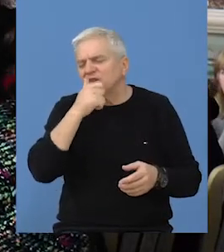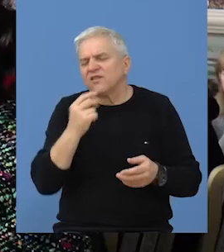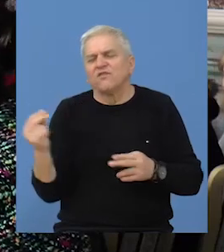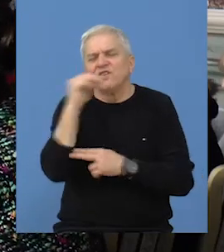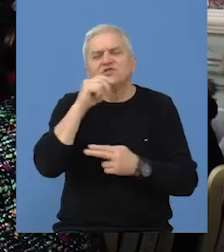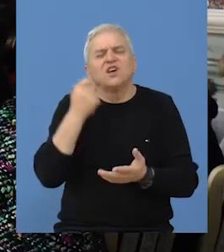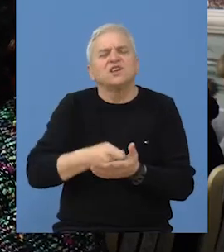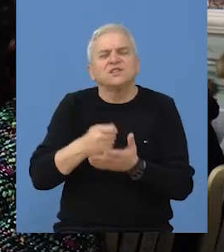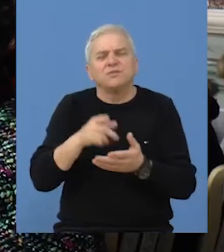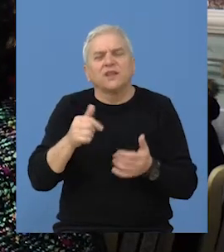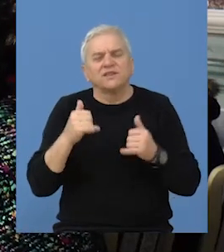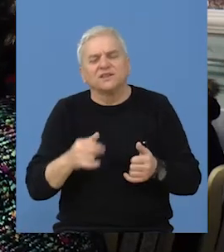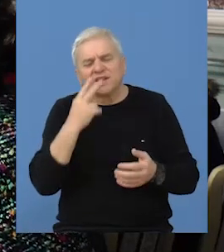tako.